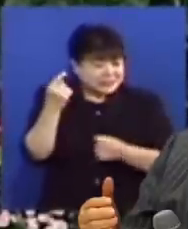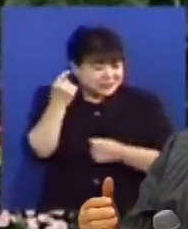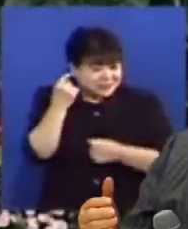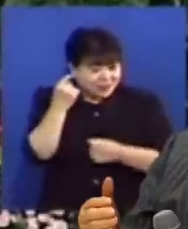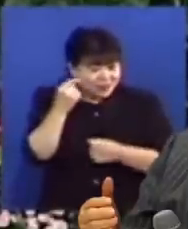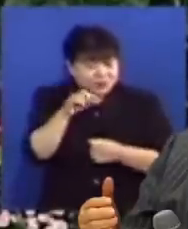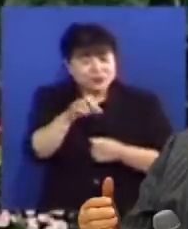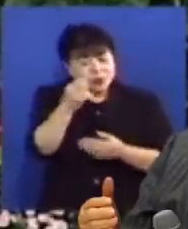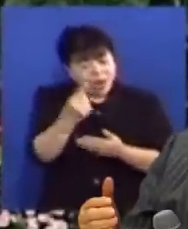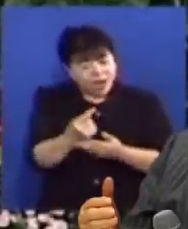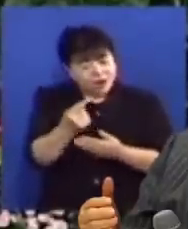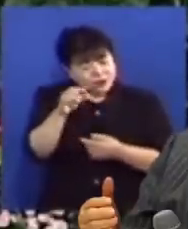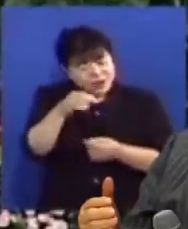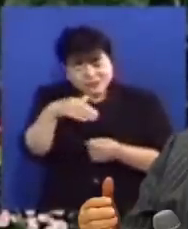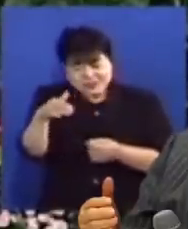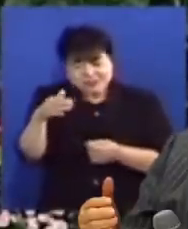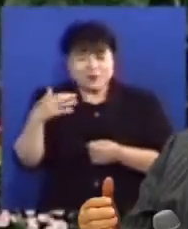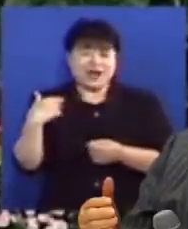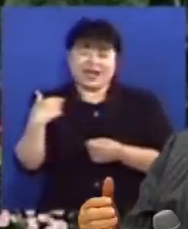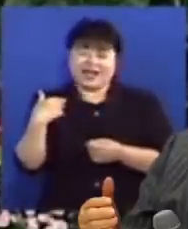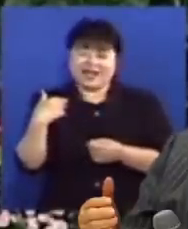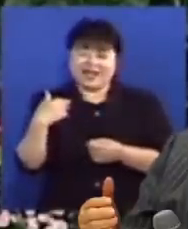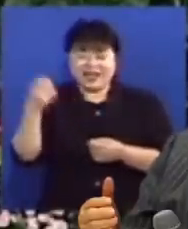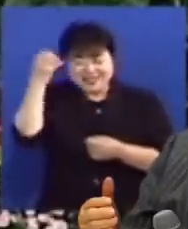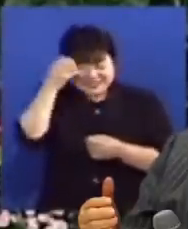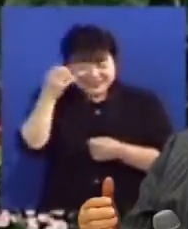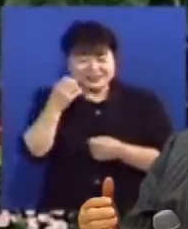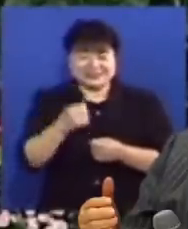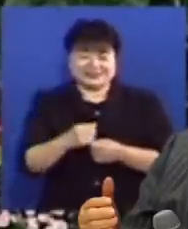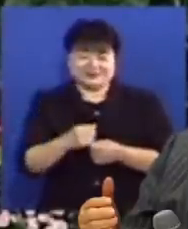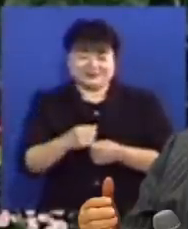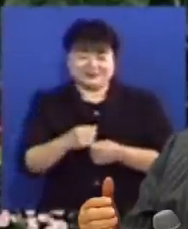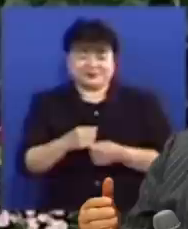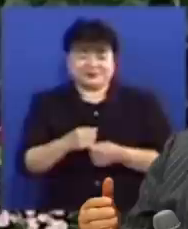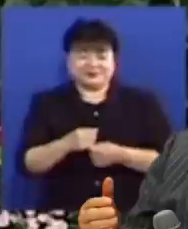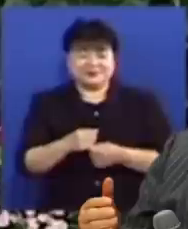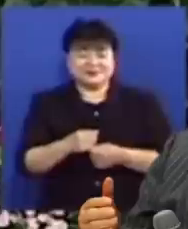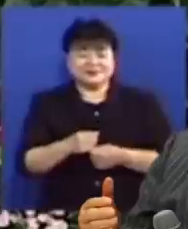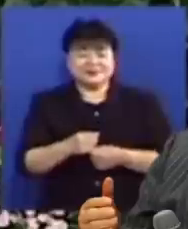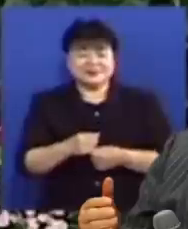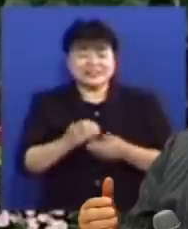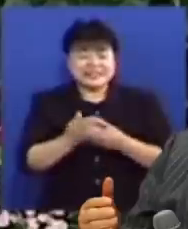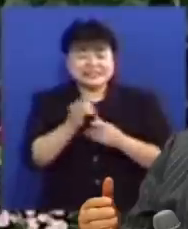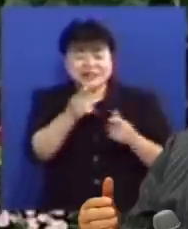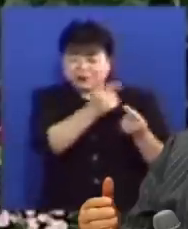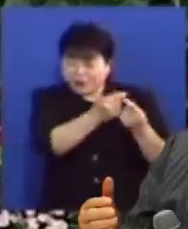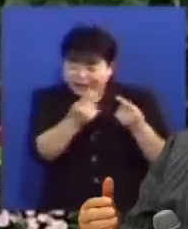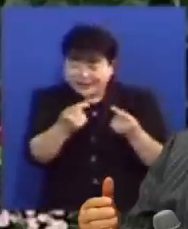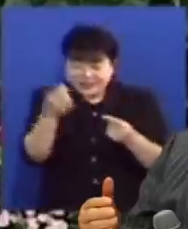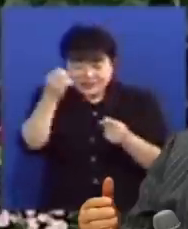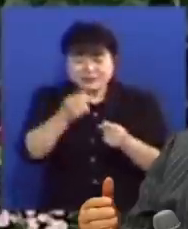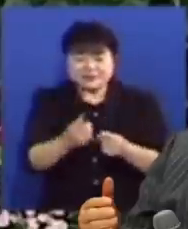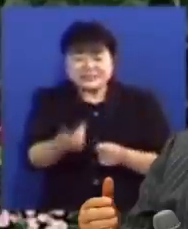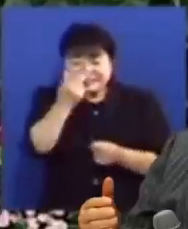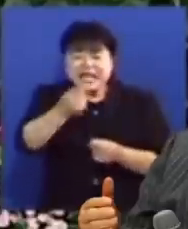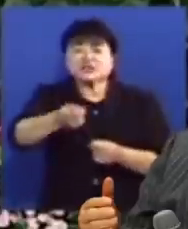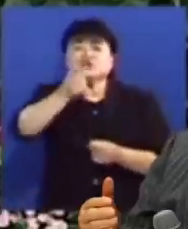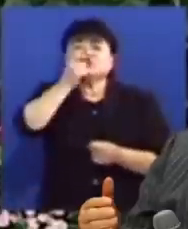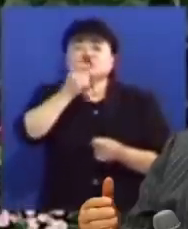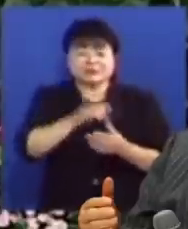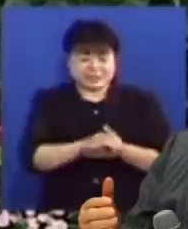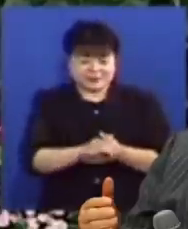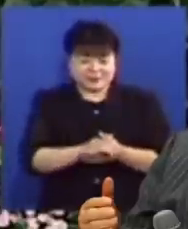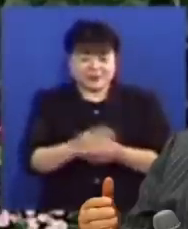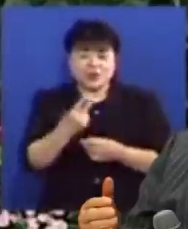어디서 와서 어디로 가는지 알지 못하느니 성령으로 난 사람도 다 그러하다고 말한 것입니다 그 다음 성령을 생수로 표현했습니다